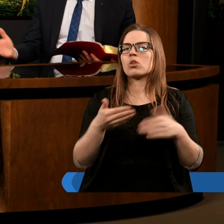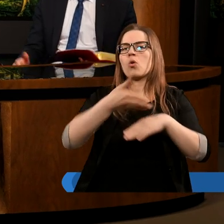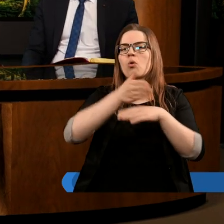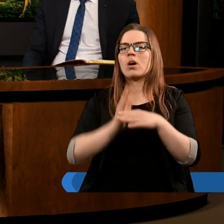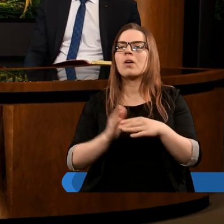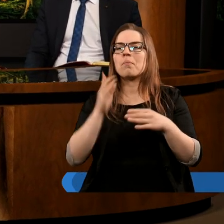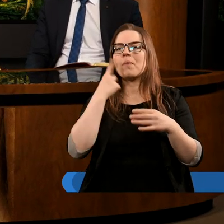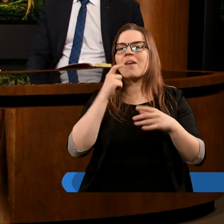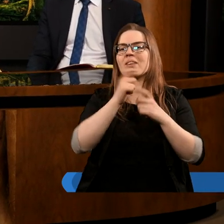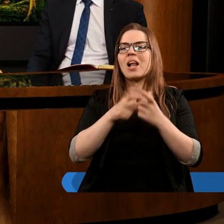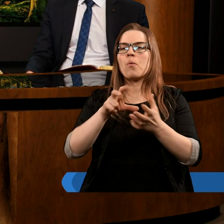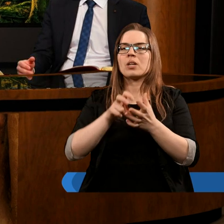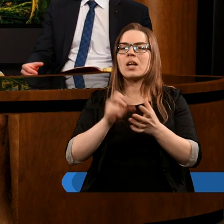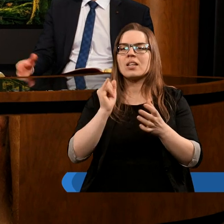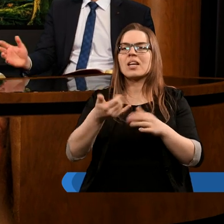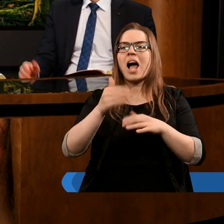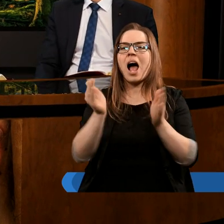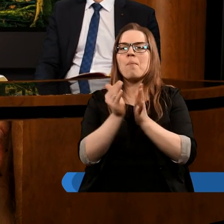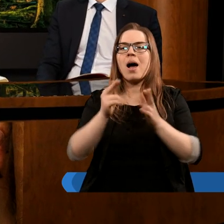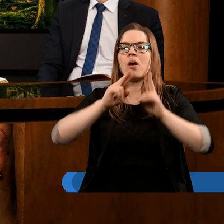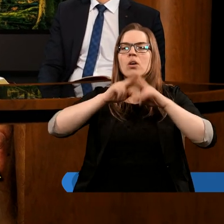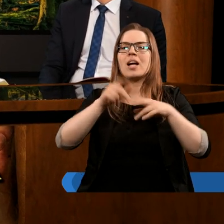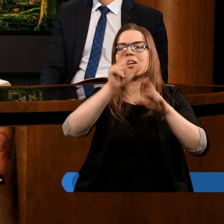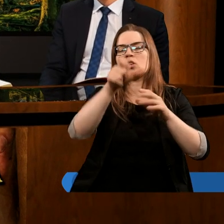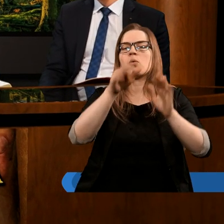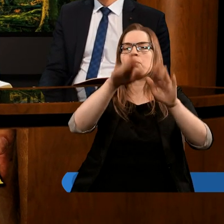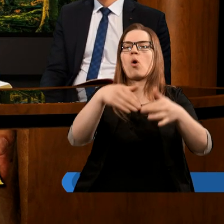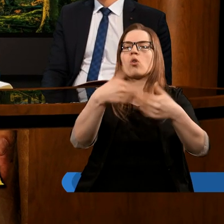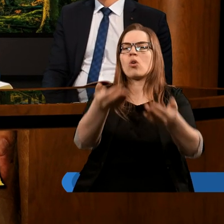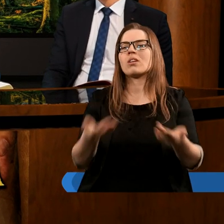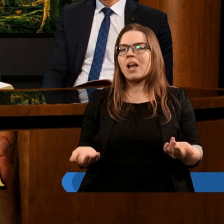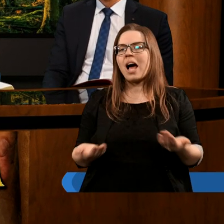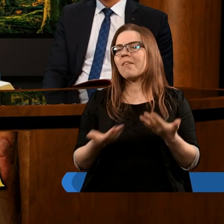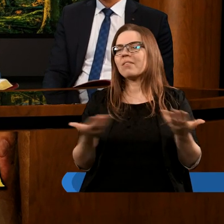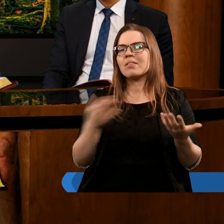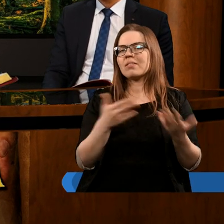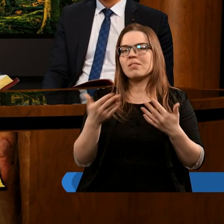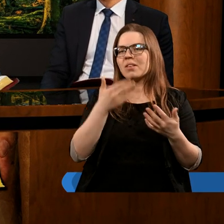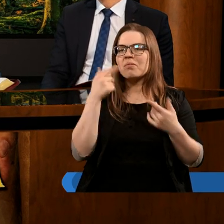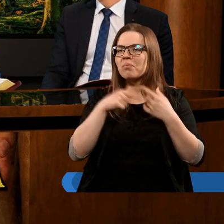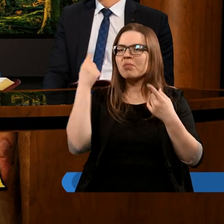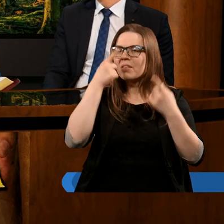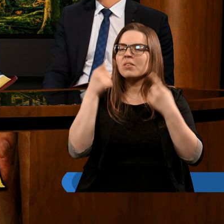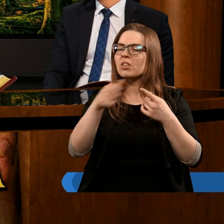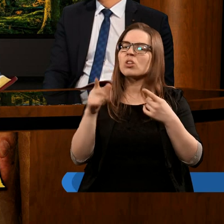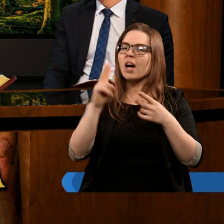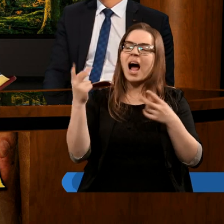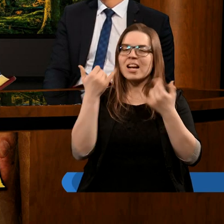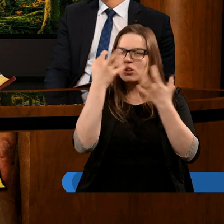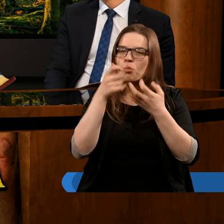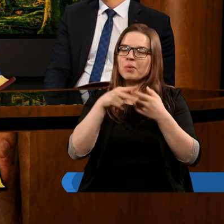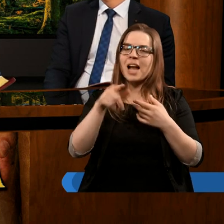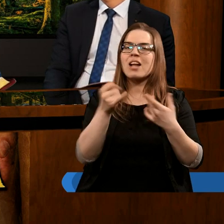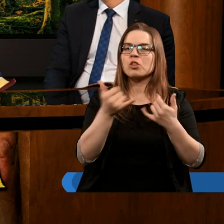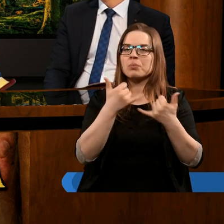ukroić prawie całe ciasto i jakąś małą resztkę ci pozostawić, więc myślę, że tekst skupia się na czymś innym